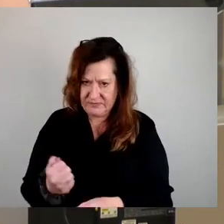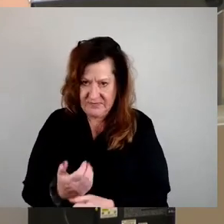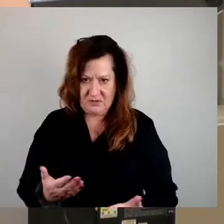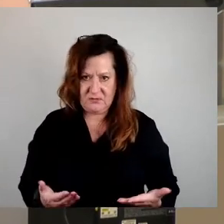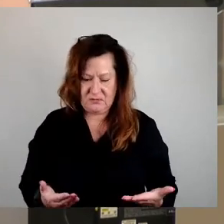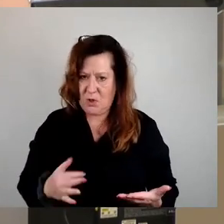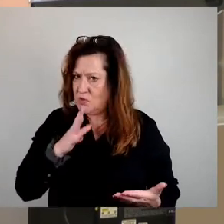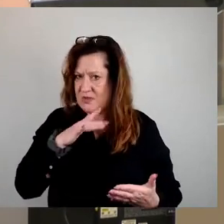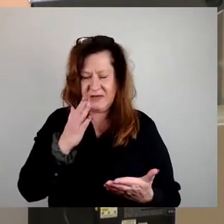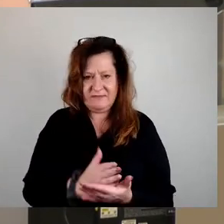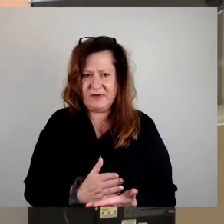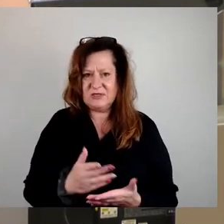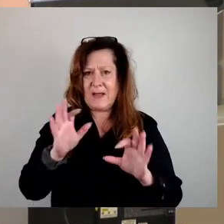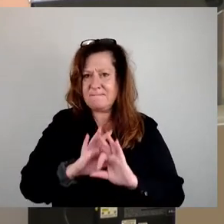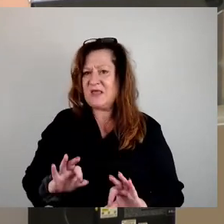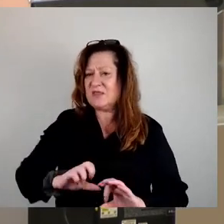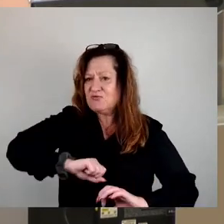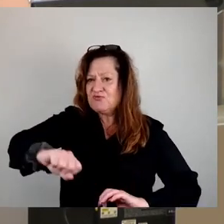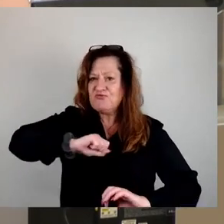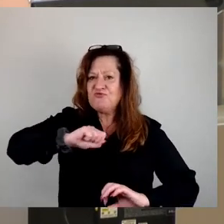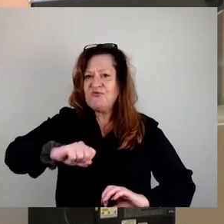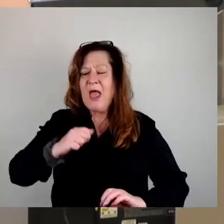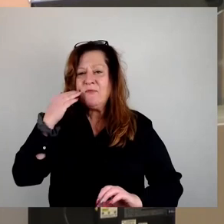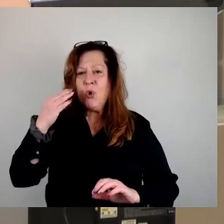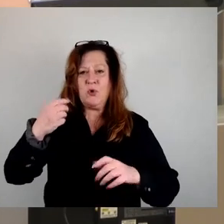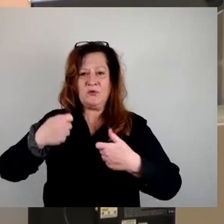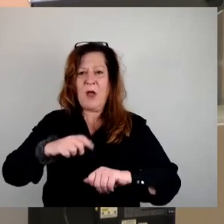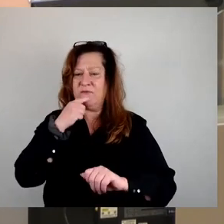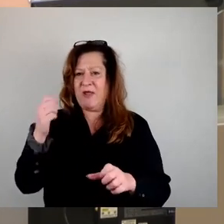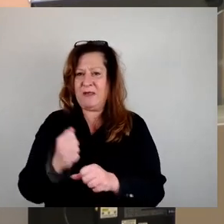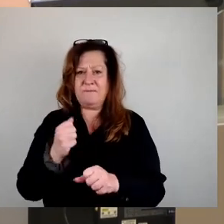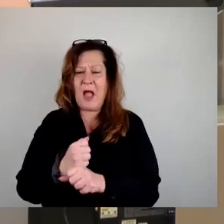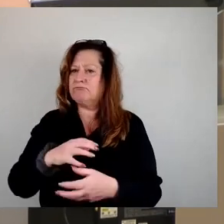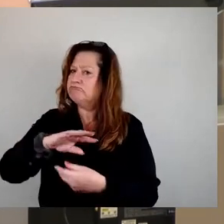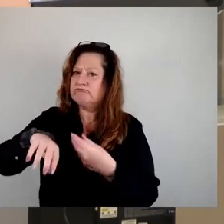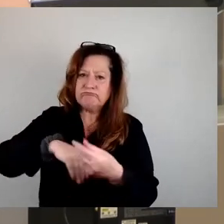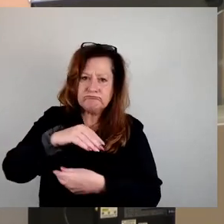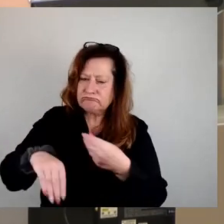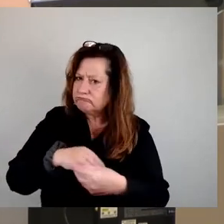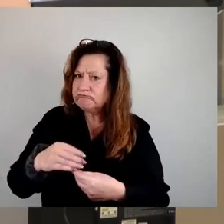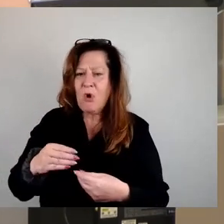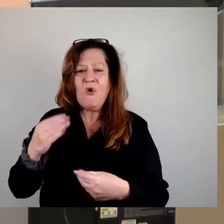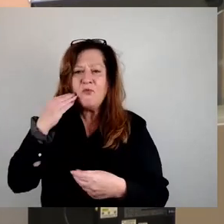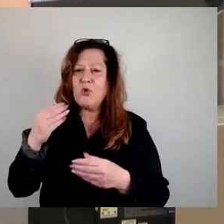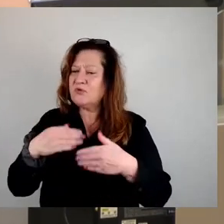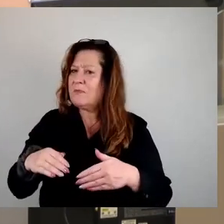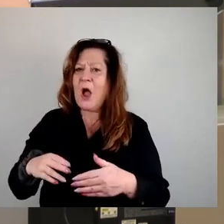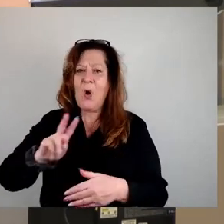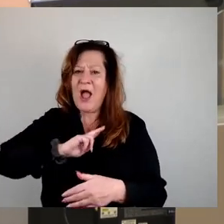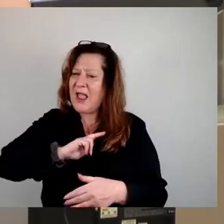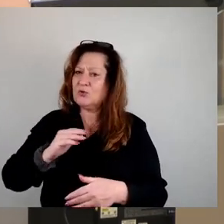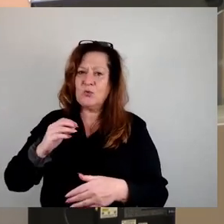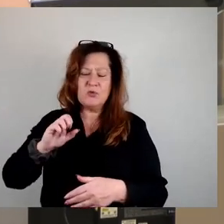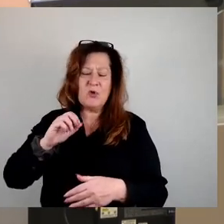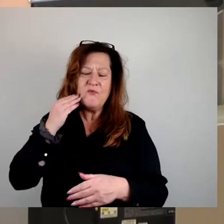Am besten sollte dort schnell Wohnungsbau ermöglicht werden, mit einem Mix aus Einfamilienhäusern und Mietwohnungsbau. Für die WID als Ganze sind die Flächen viel zu